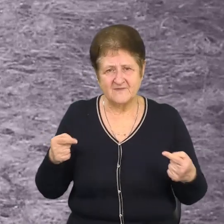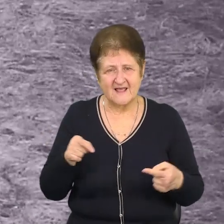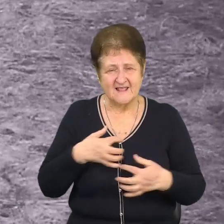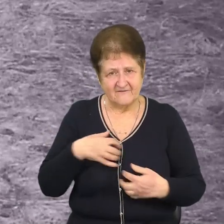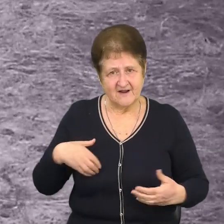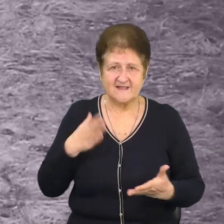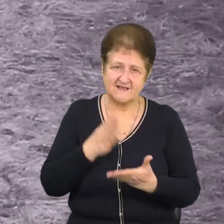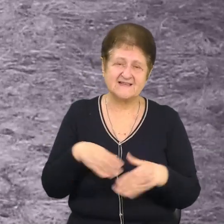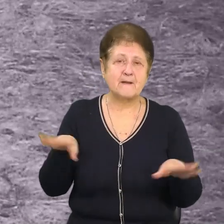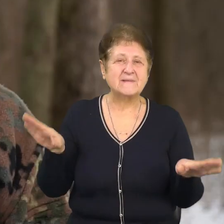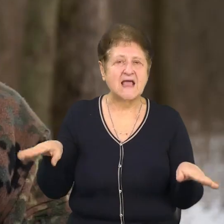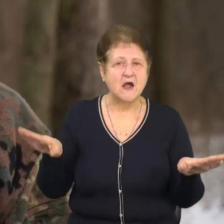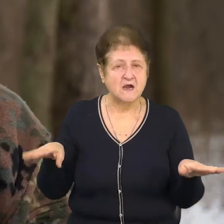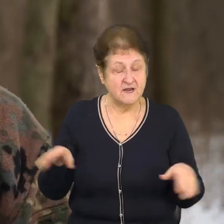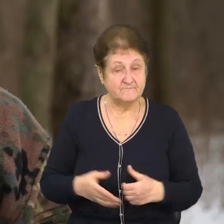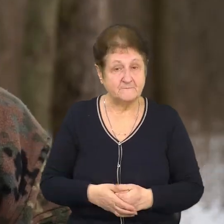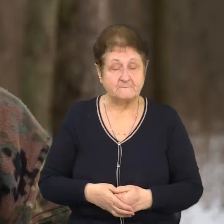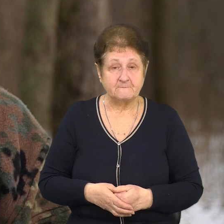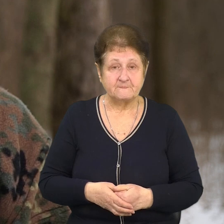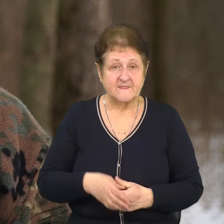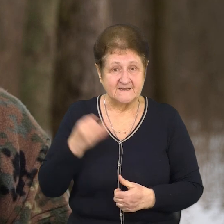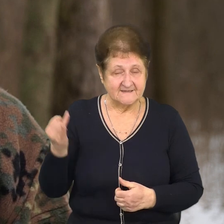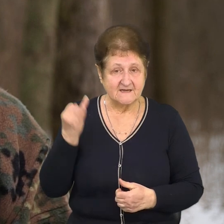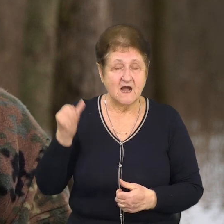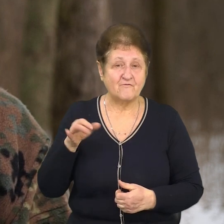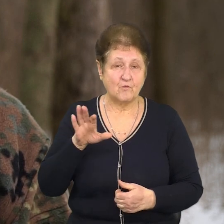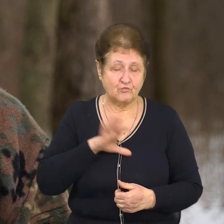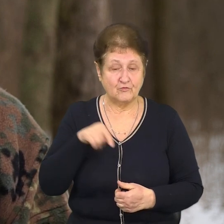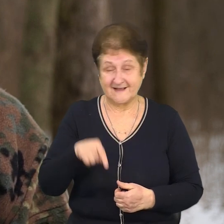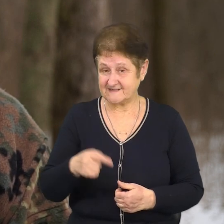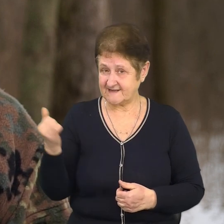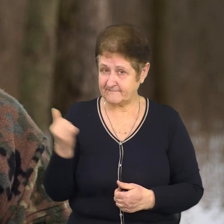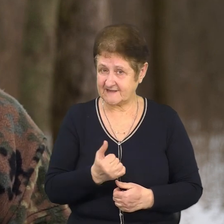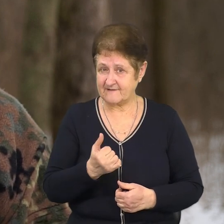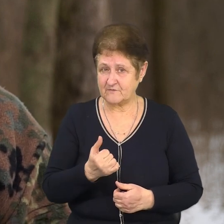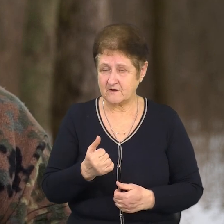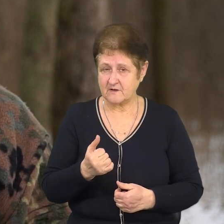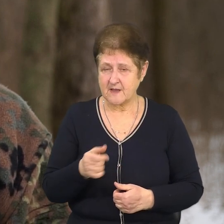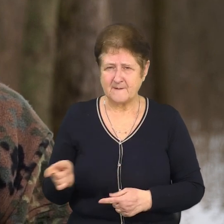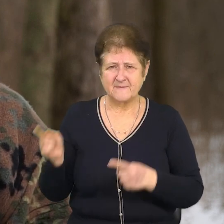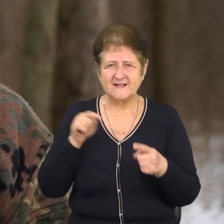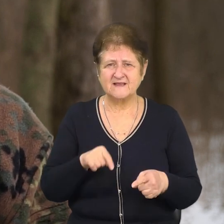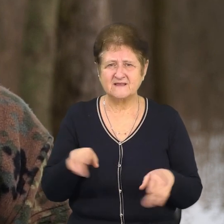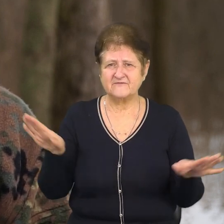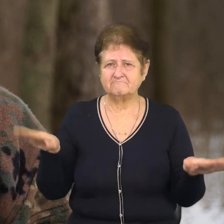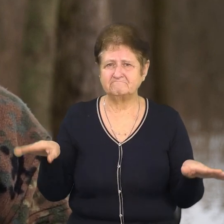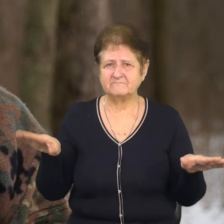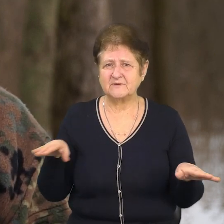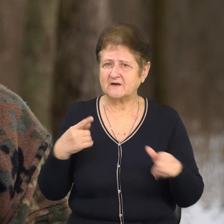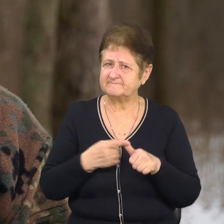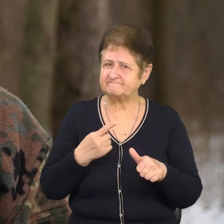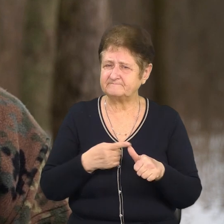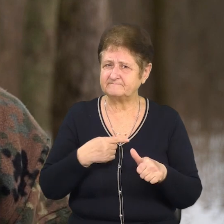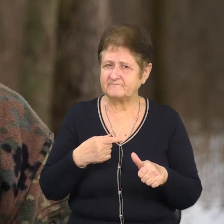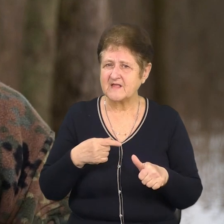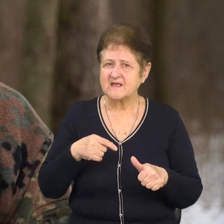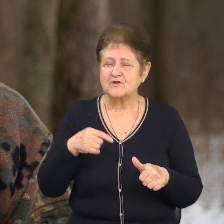птахи, каже Олександр Михайлов. Із цікавого на цьому тижні був це канюк. Прилетів тут. Робив таку приваду на